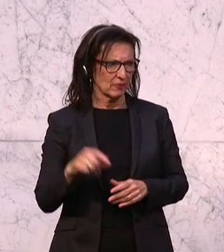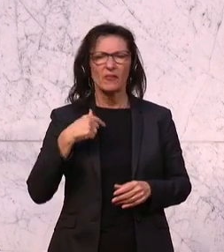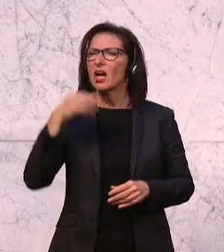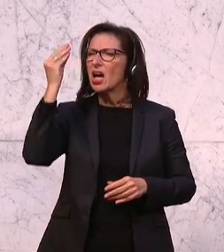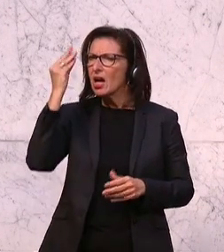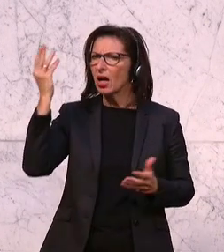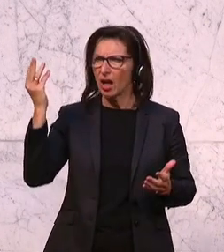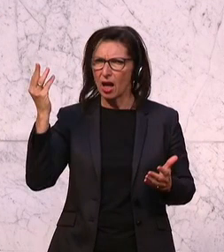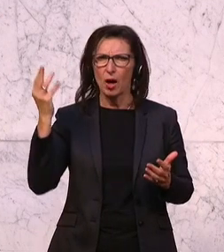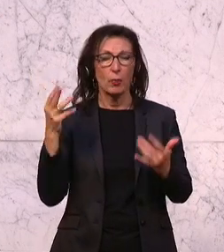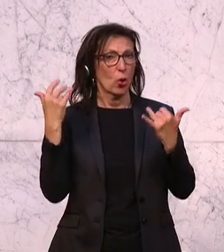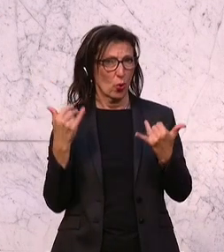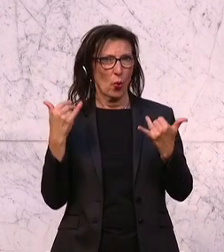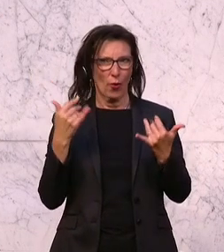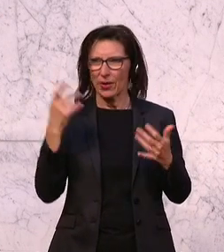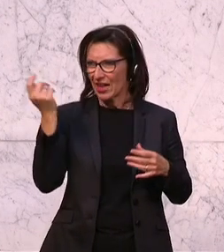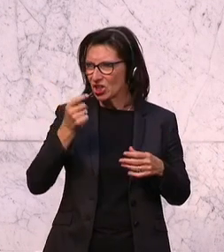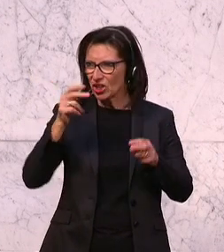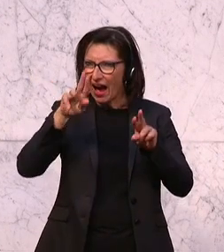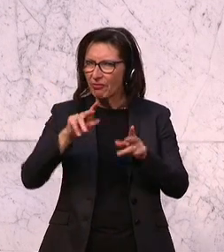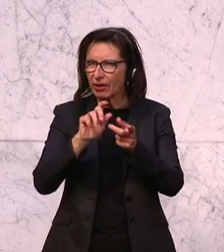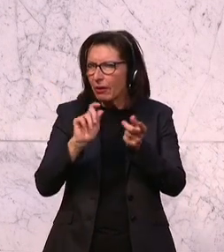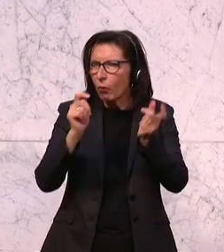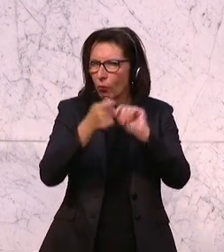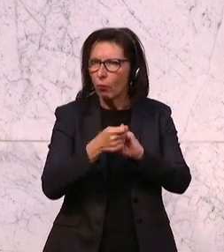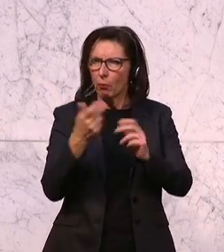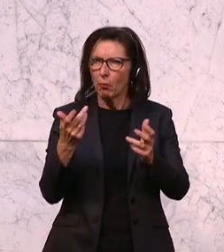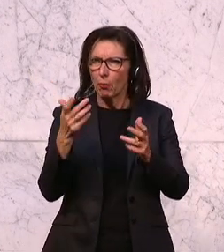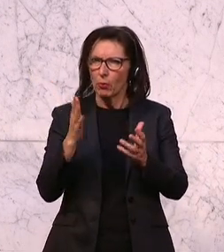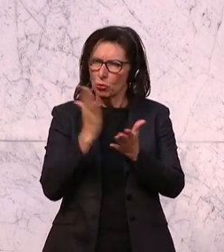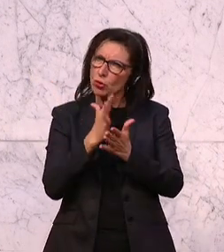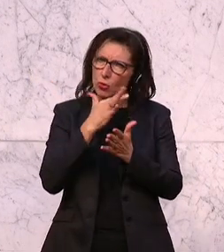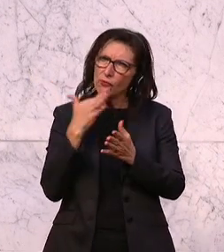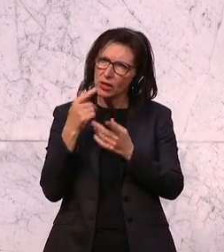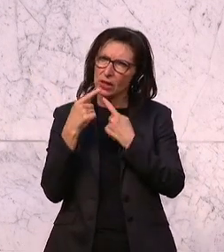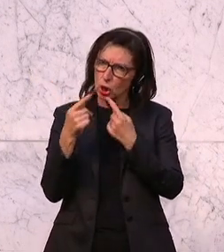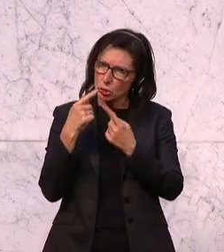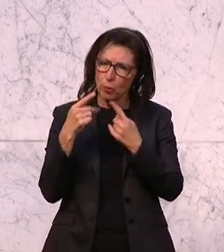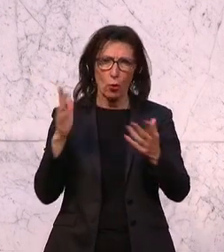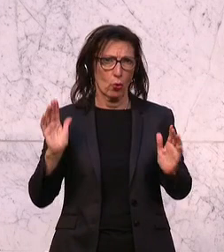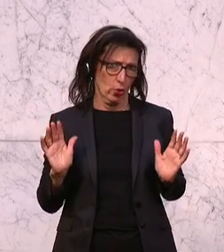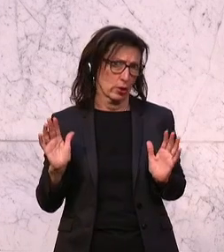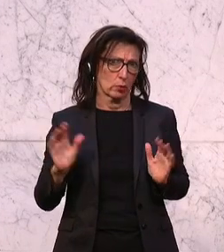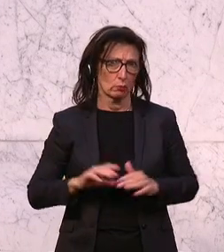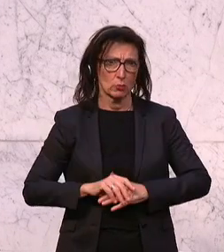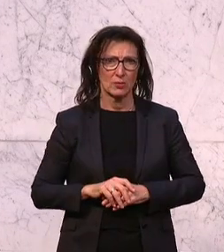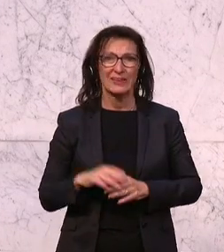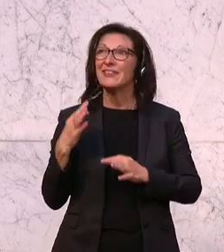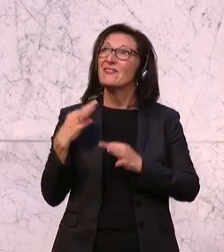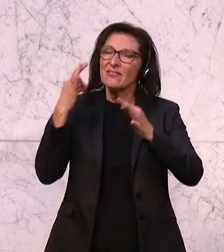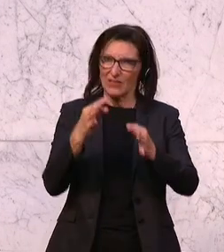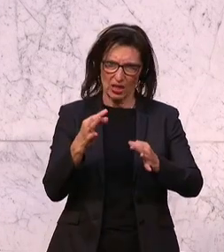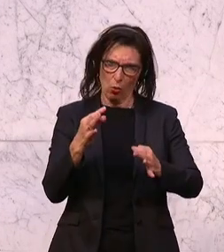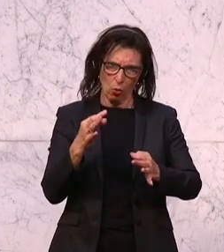viel über die heutige Strafrechtsänderung, die wir heute beschließen, auch schon gesprochen worden. Und ich möchte mich da auch nicht wiederholen.